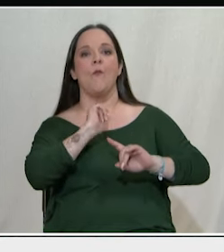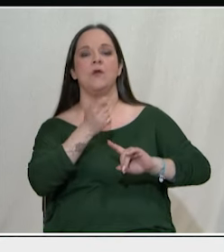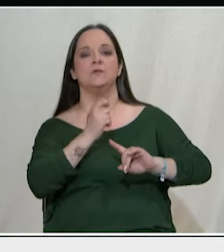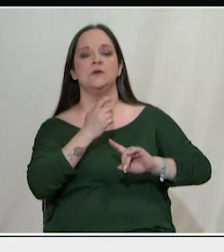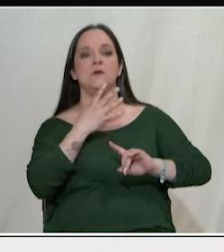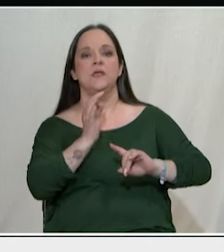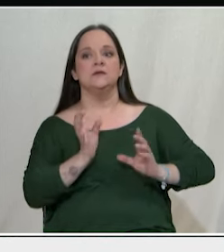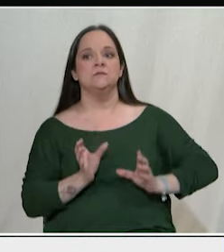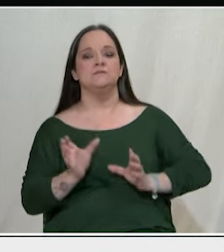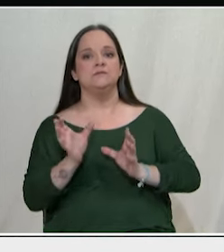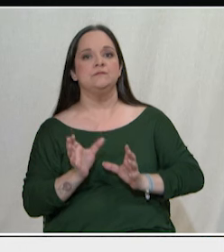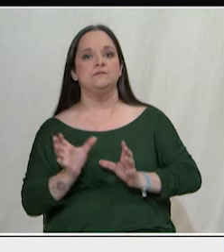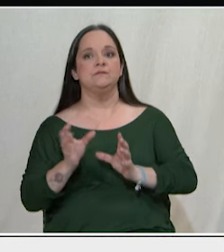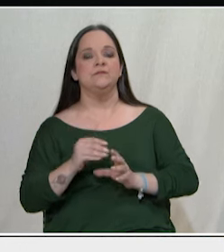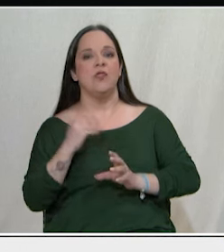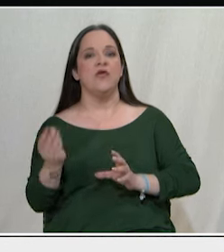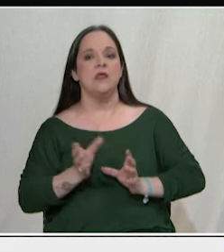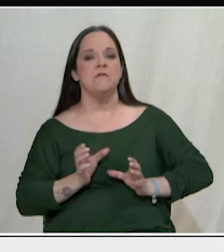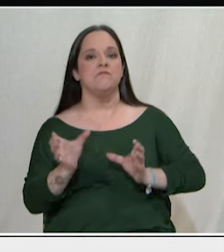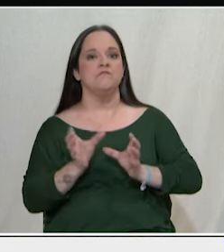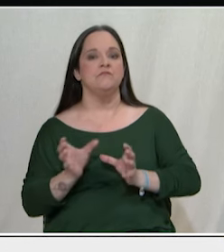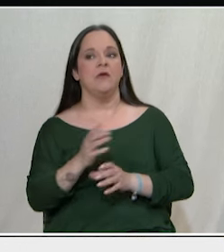ακροδεξιά και γενικότερα την αντιδραστική στροφή